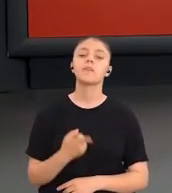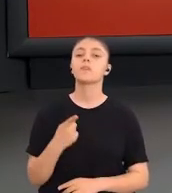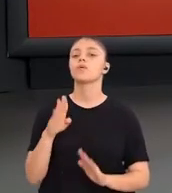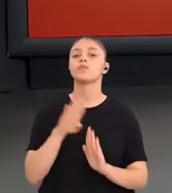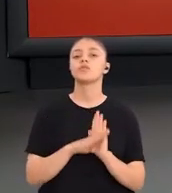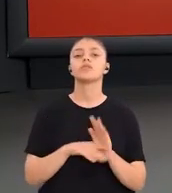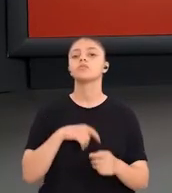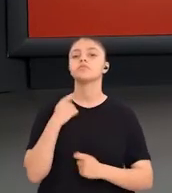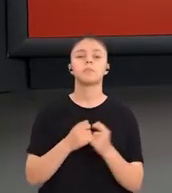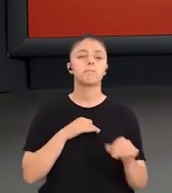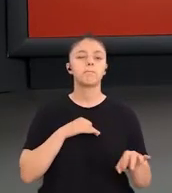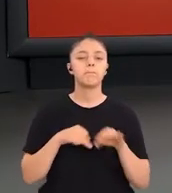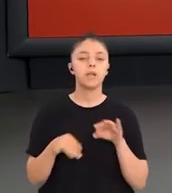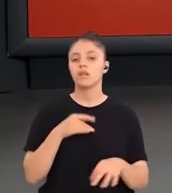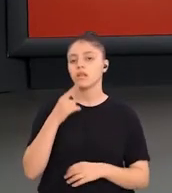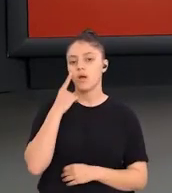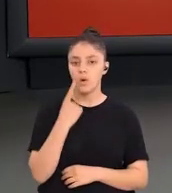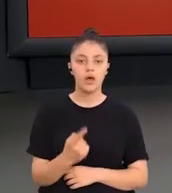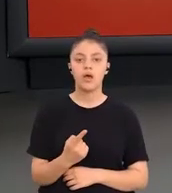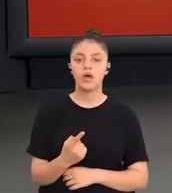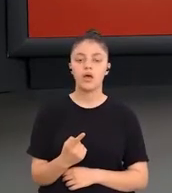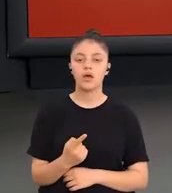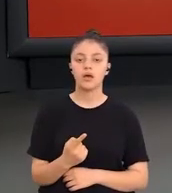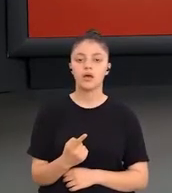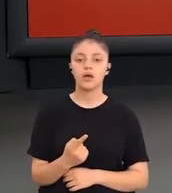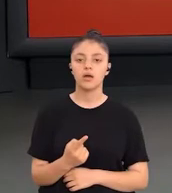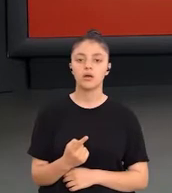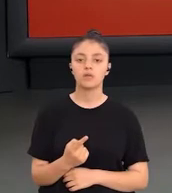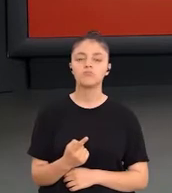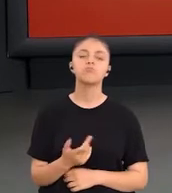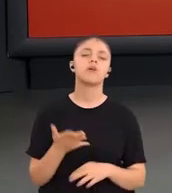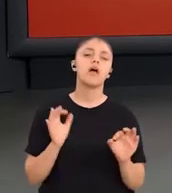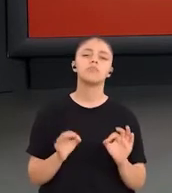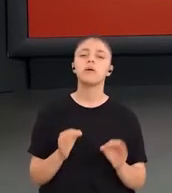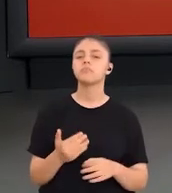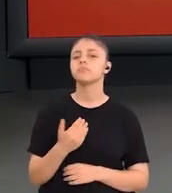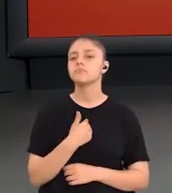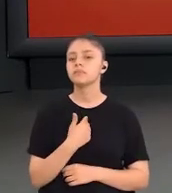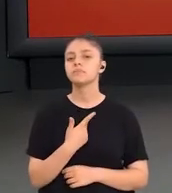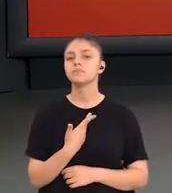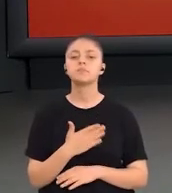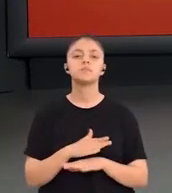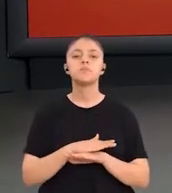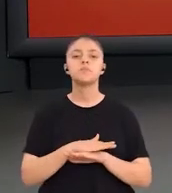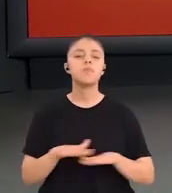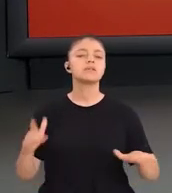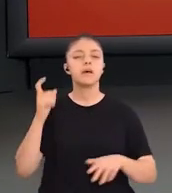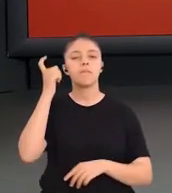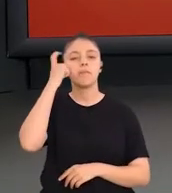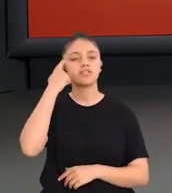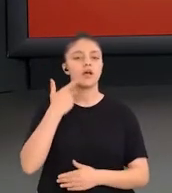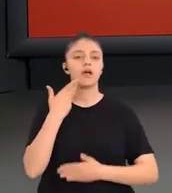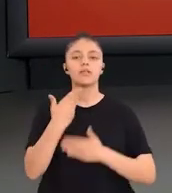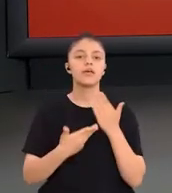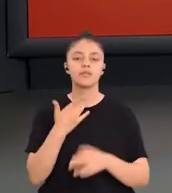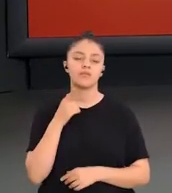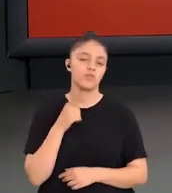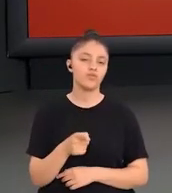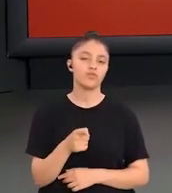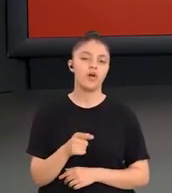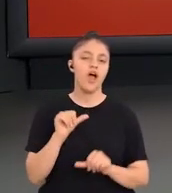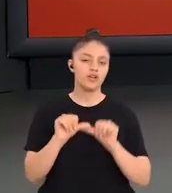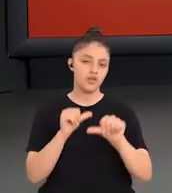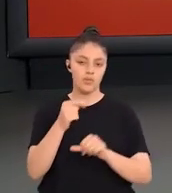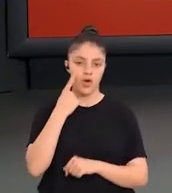Ve bu programın tasarlanması aşaması sevgili öğretmenlerim genellikle bizlerin masa başı olarak tabir ettiğimiz